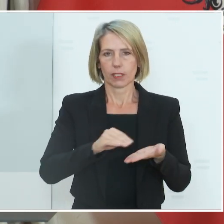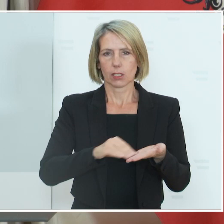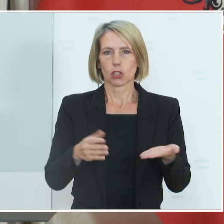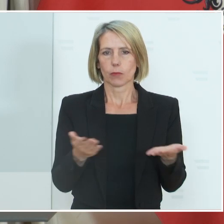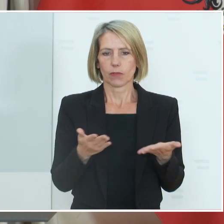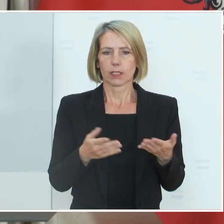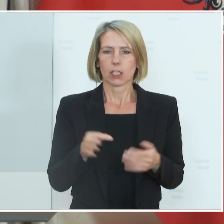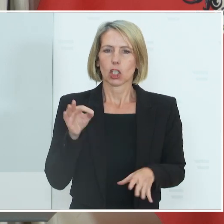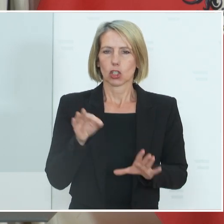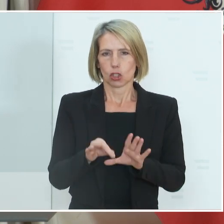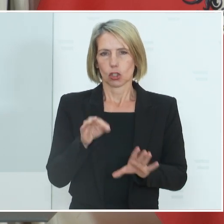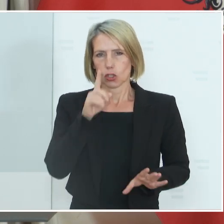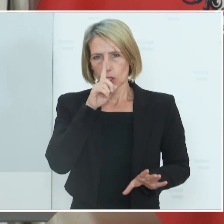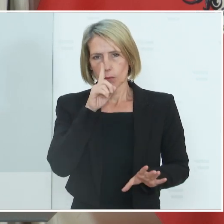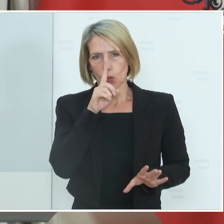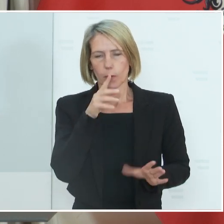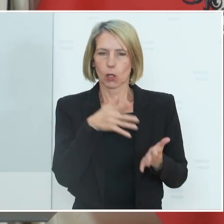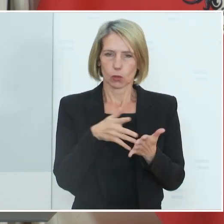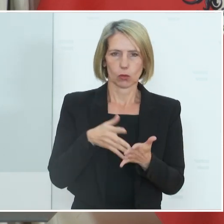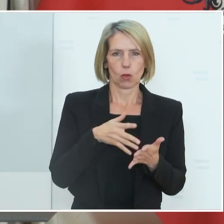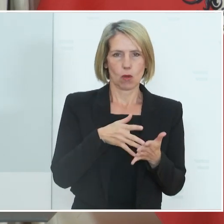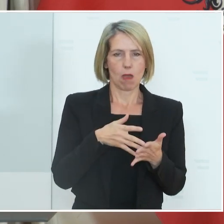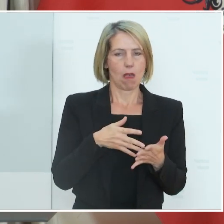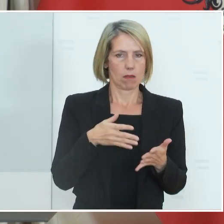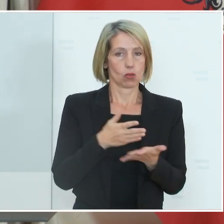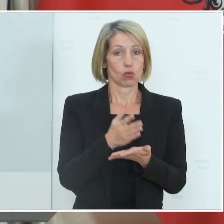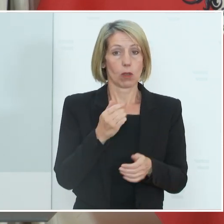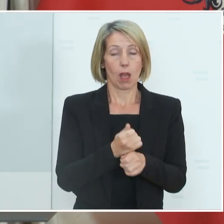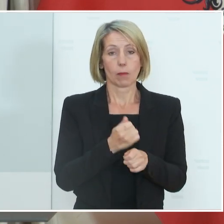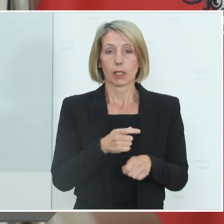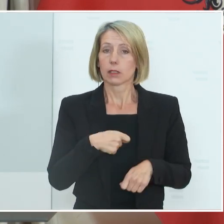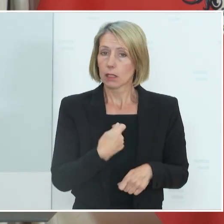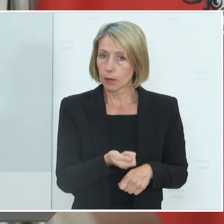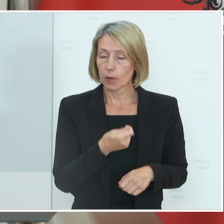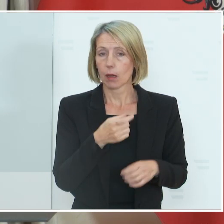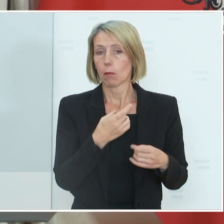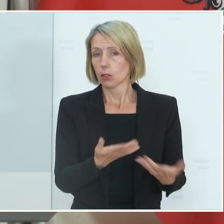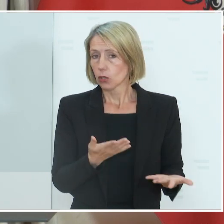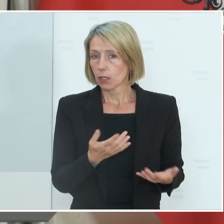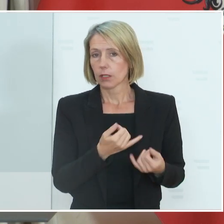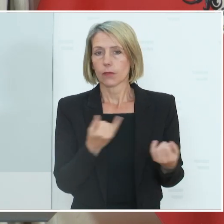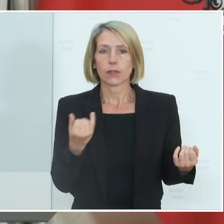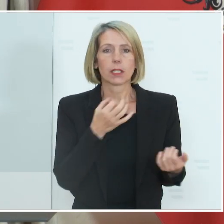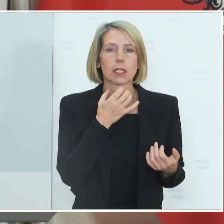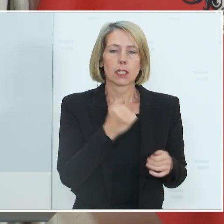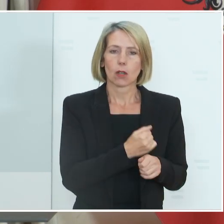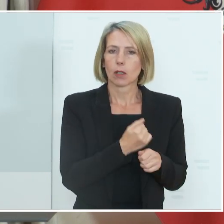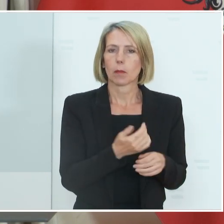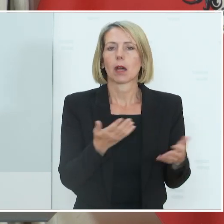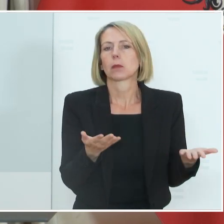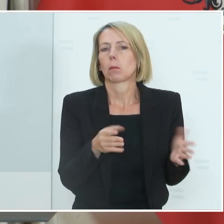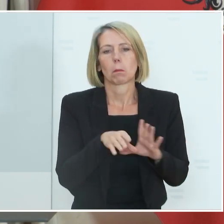Kontrollen erfolgen sollen durch den Arbeitgeber, die Arbeitgeberin. Wie das genau gemacht wird, ist den Unternehmen